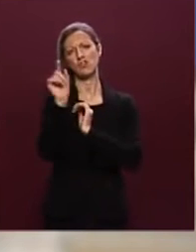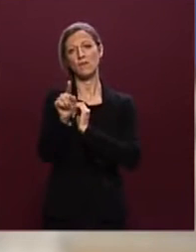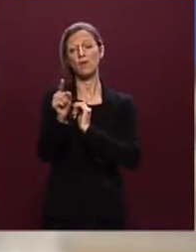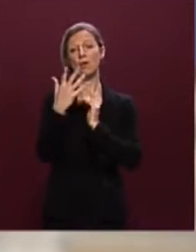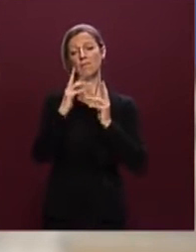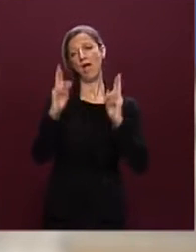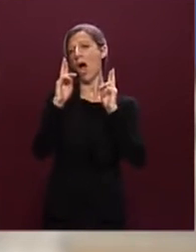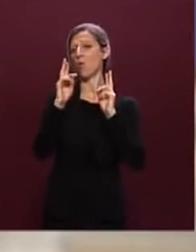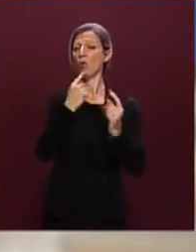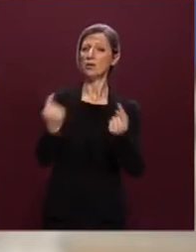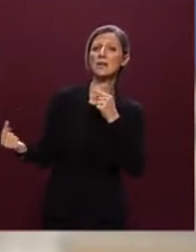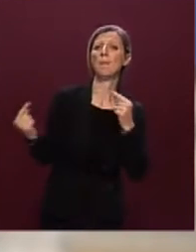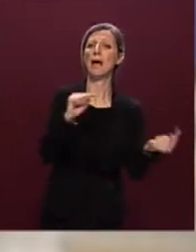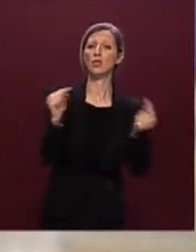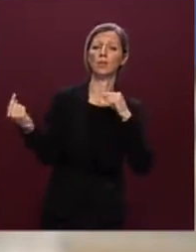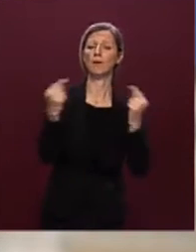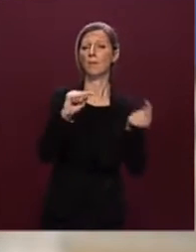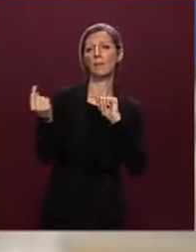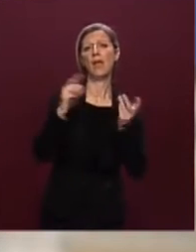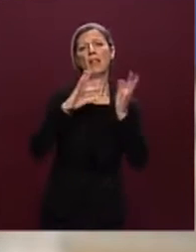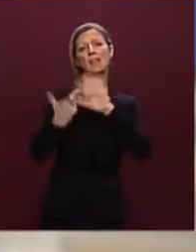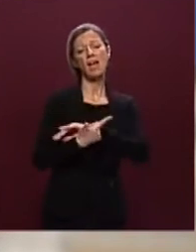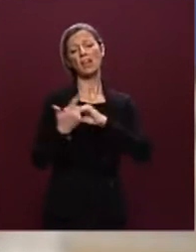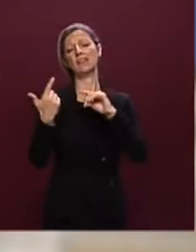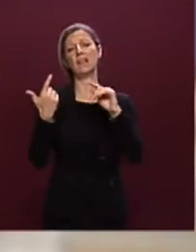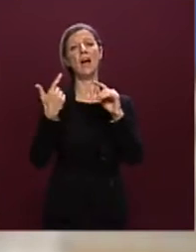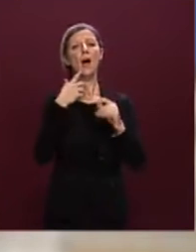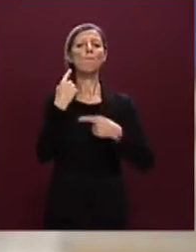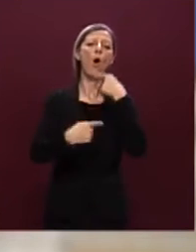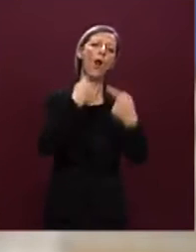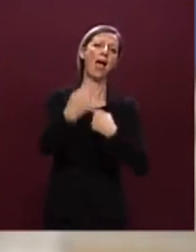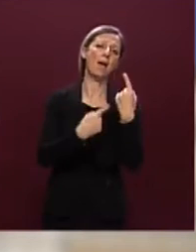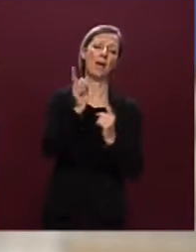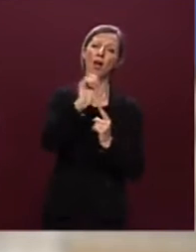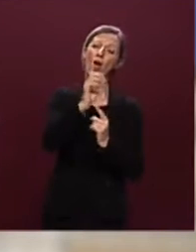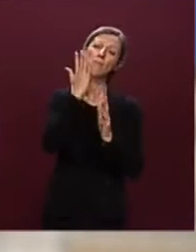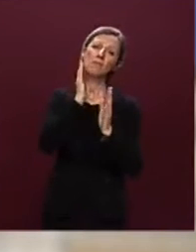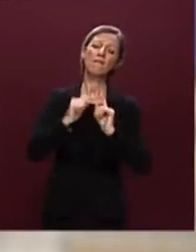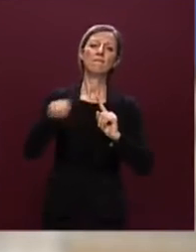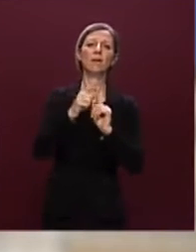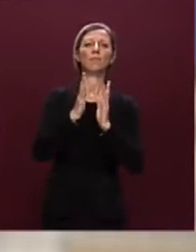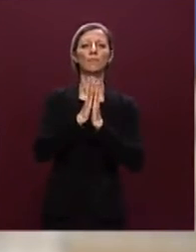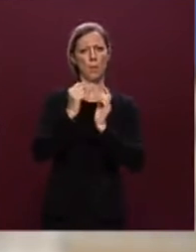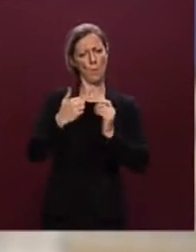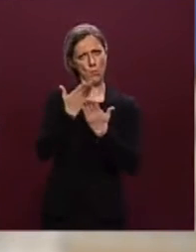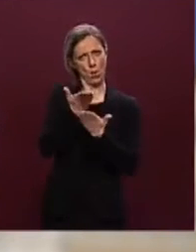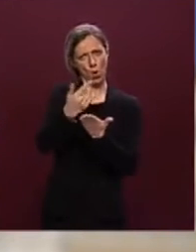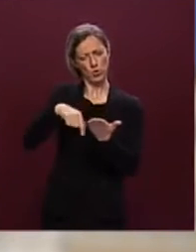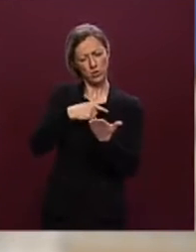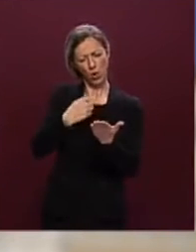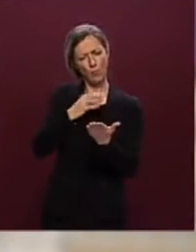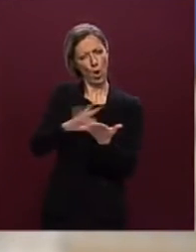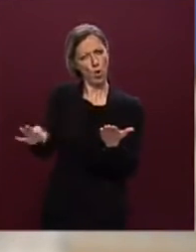il dibattito con il tentativo di mettere in campo una polemica, ma si immagini, e faremo anche delle proposte in tal senso,